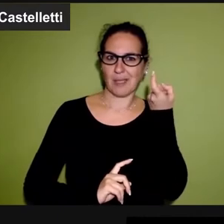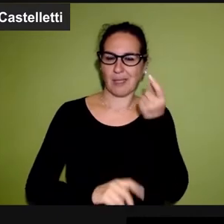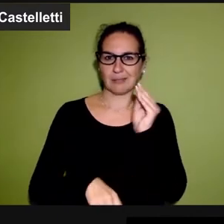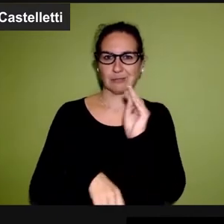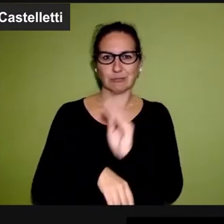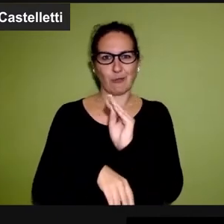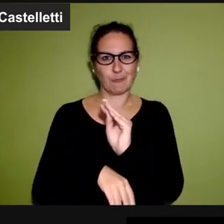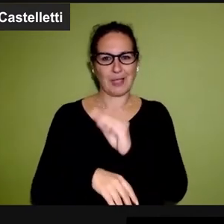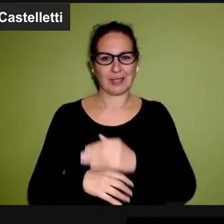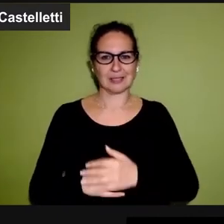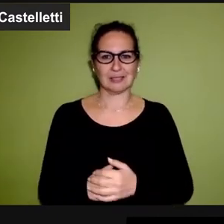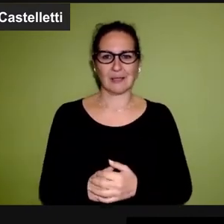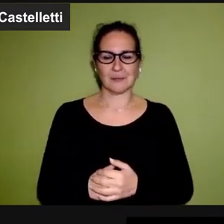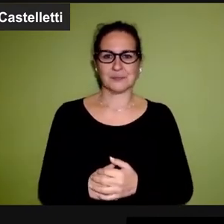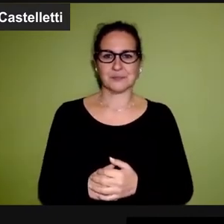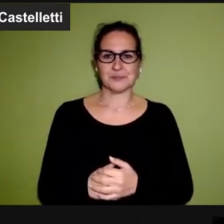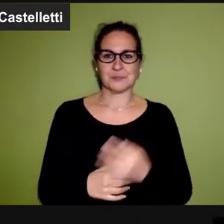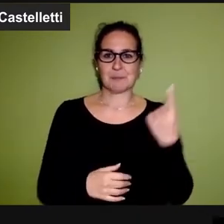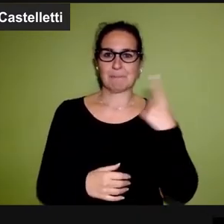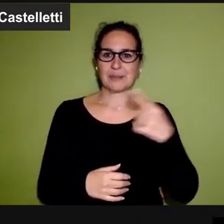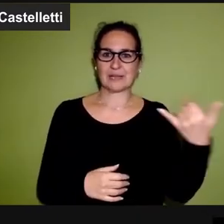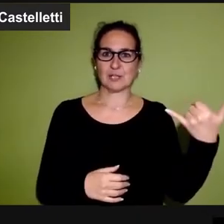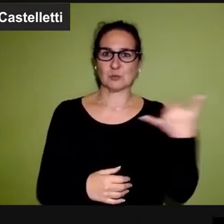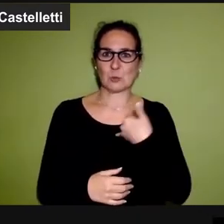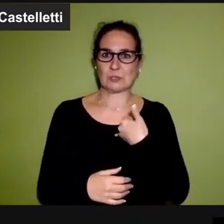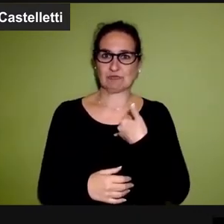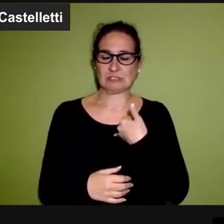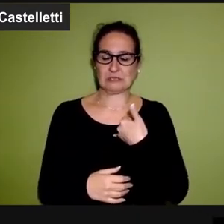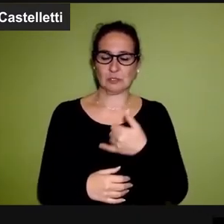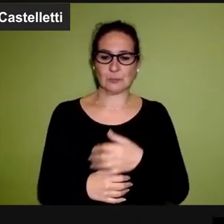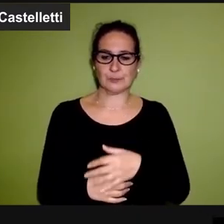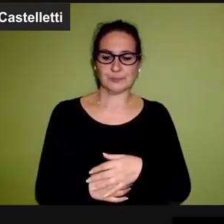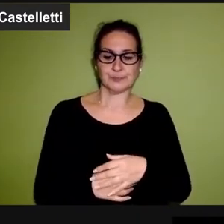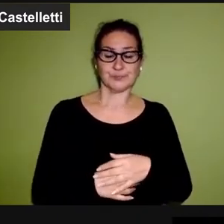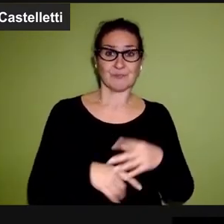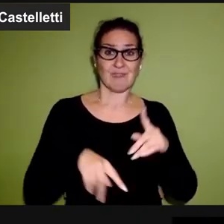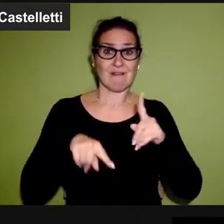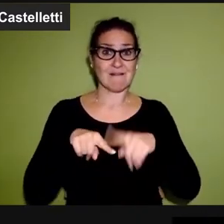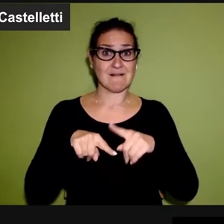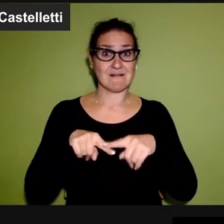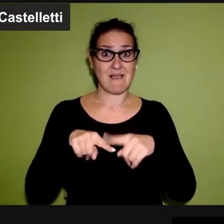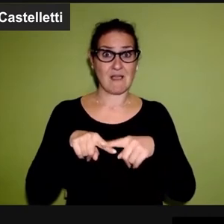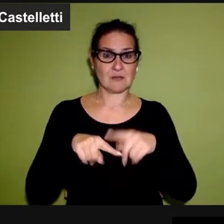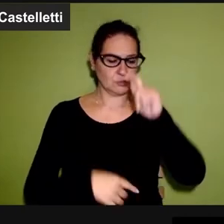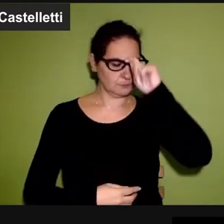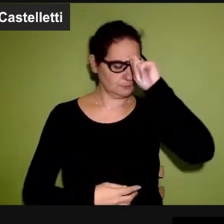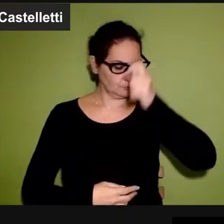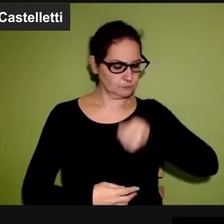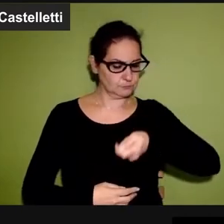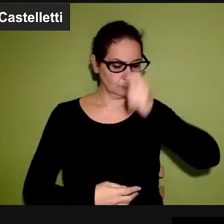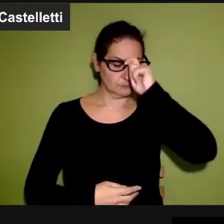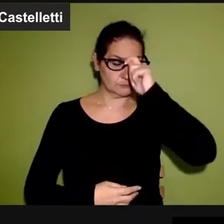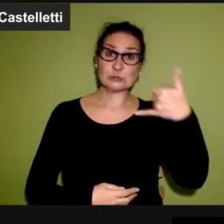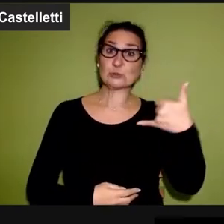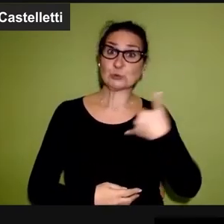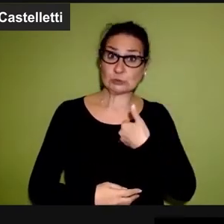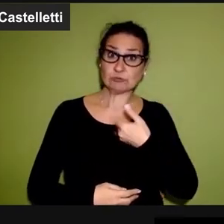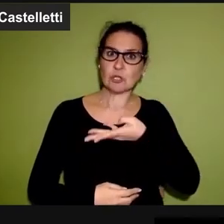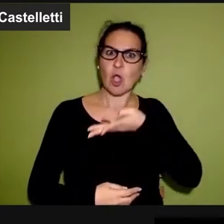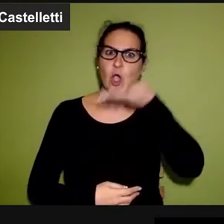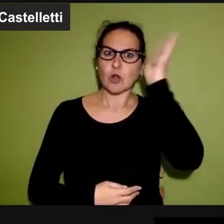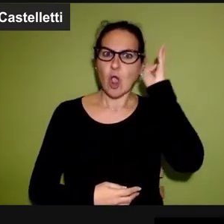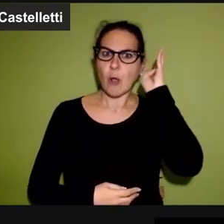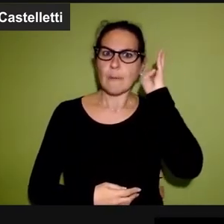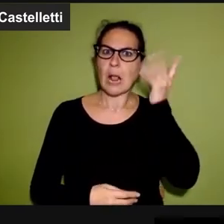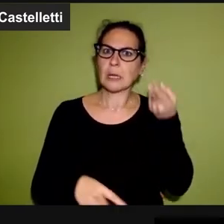successiva, dove faccio appunto un breve excursus sul suicidio. Allora, l'antica Grecia onorava il